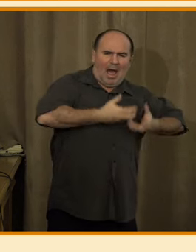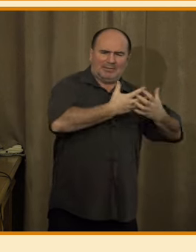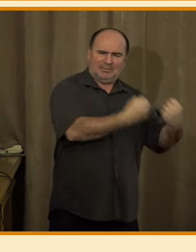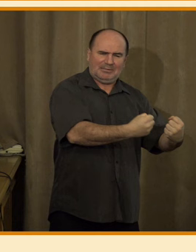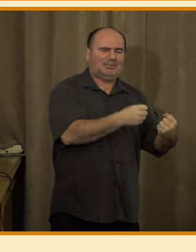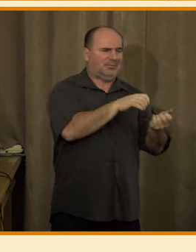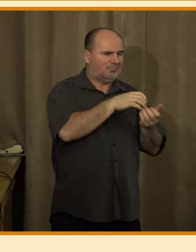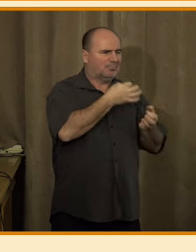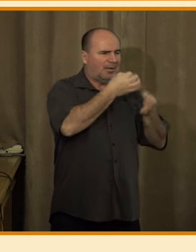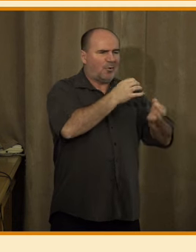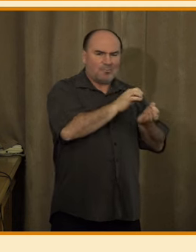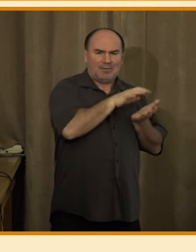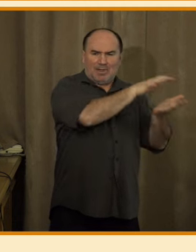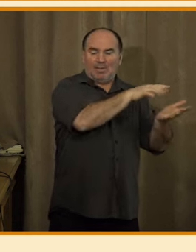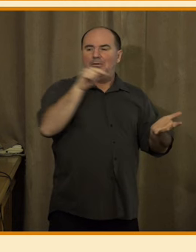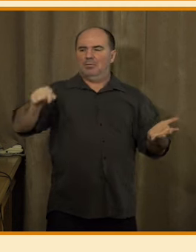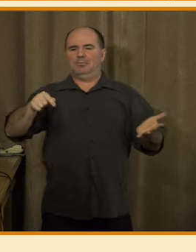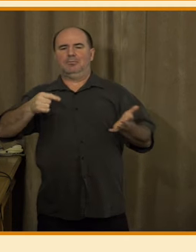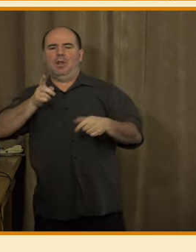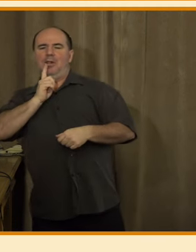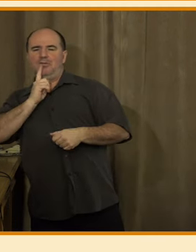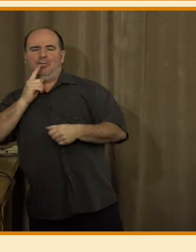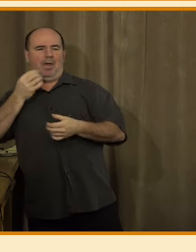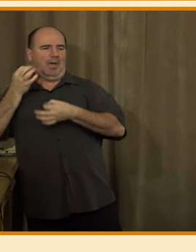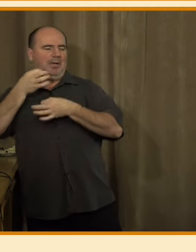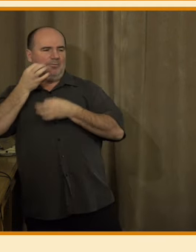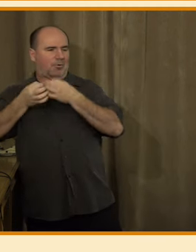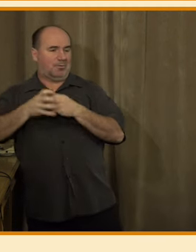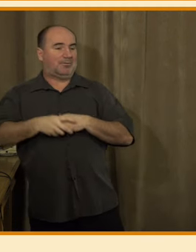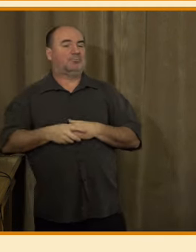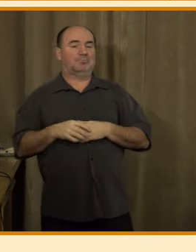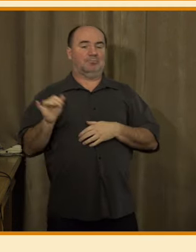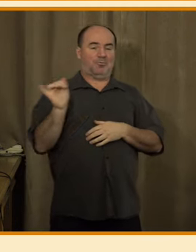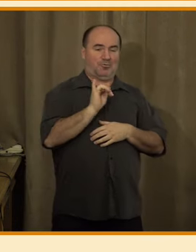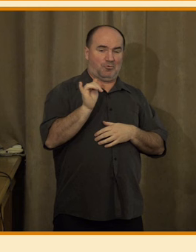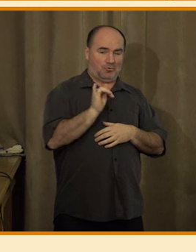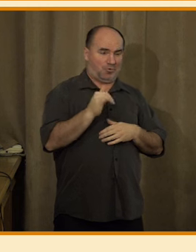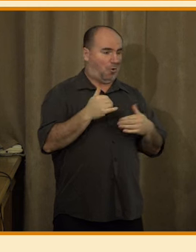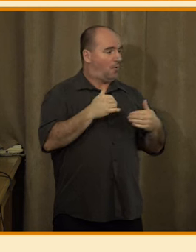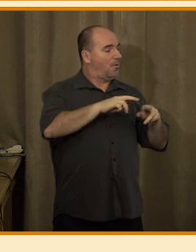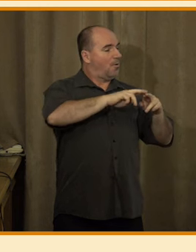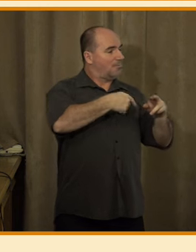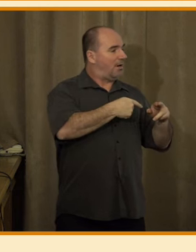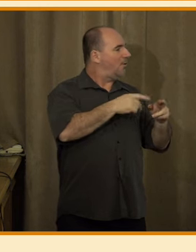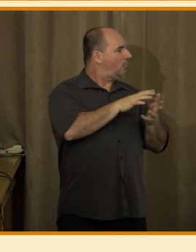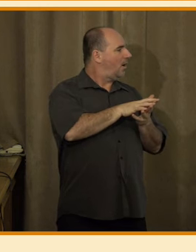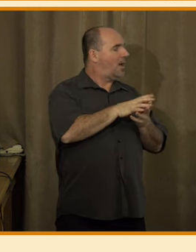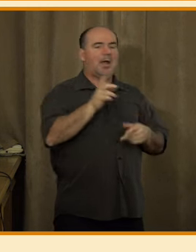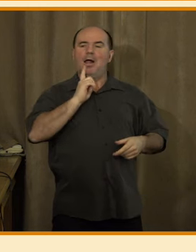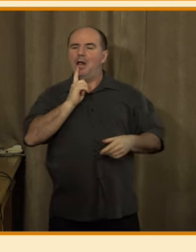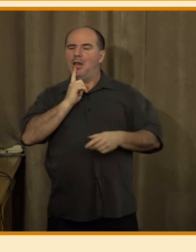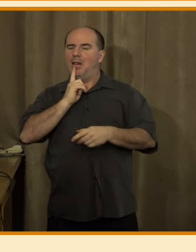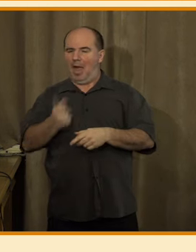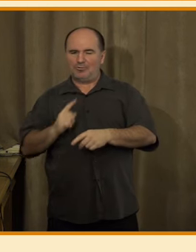ta skupina, která preferuje vlastně regulaci kvůli tomu lživému obsahu, není stejná s tou